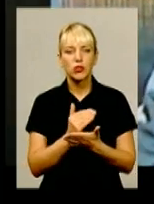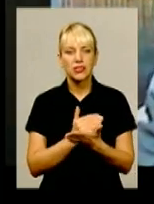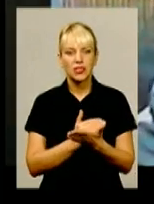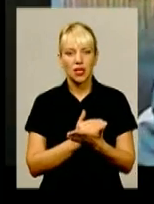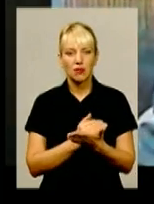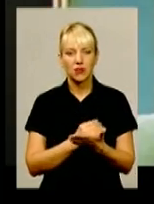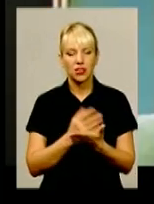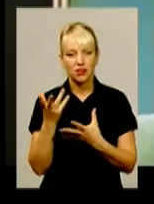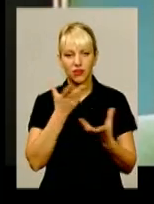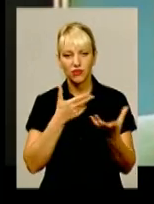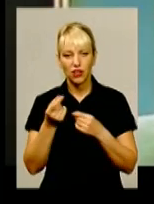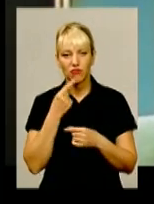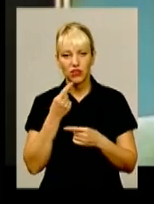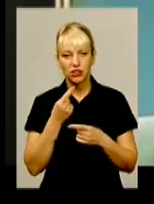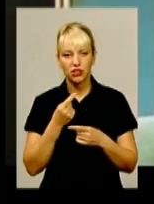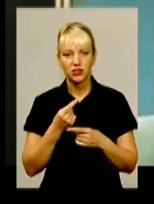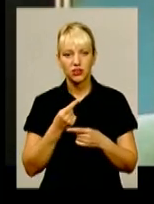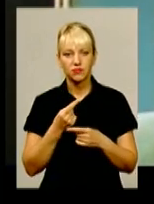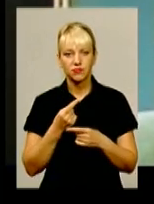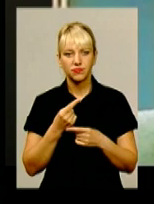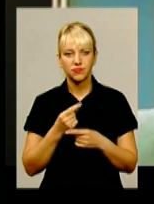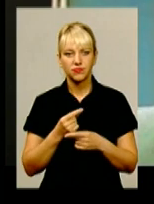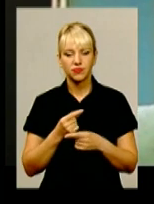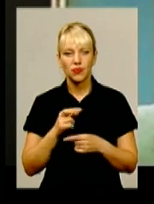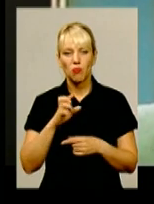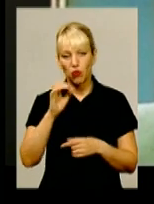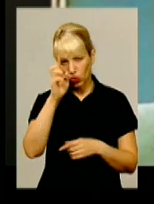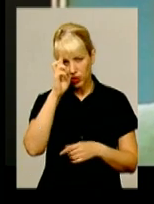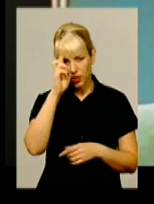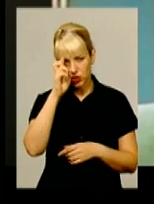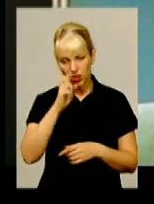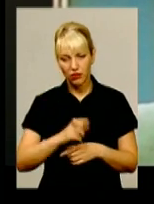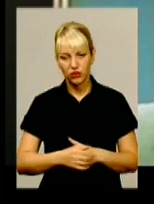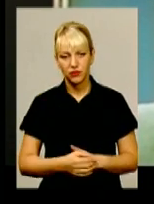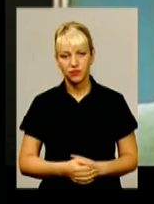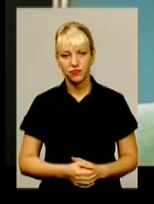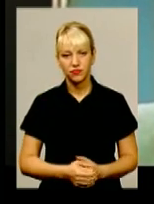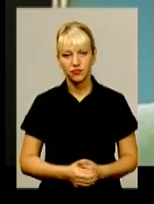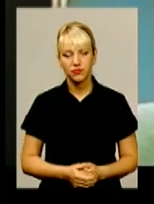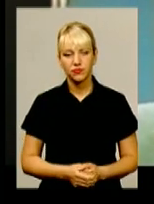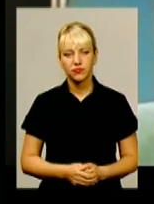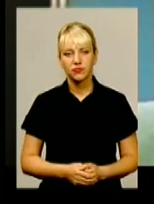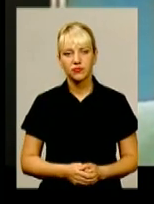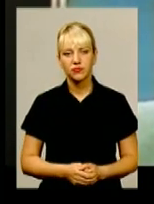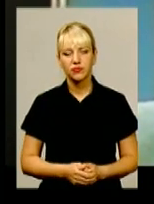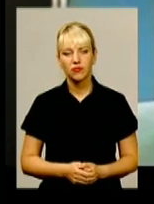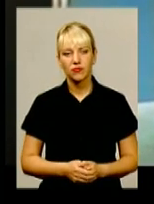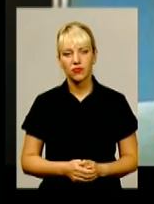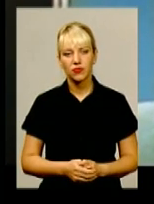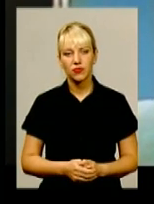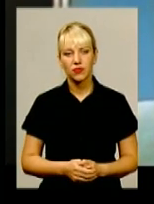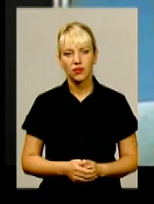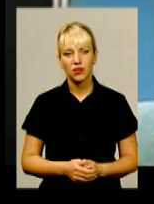не має нічого спільного з соціал-демократичними ідеями в державі. І ми як апологет цих ідей повинні були б бути в